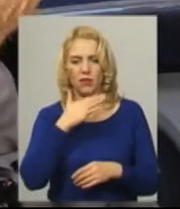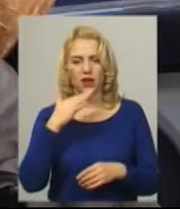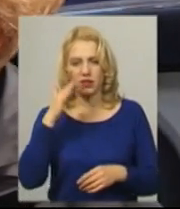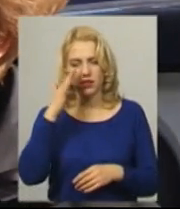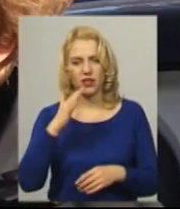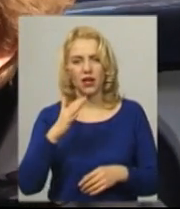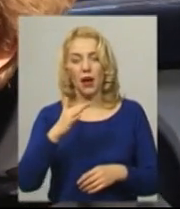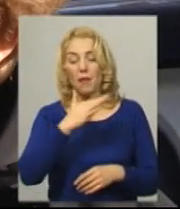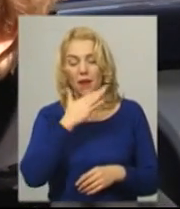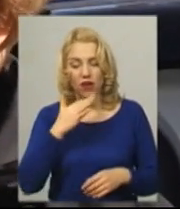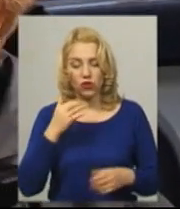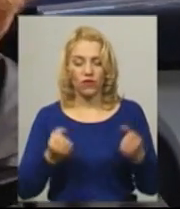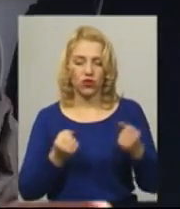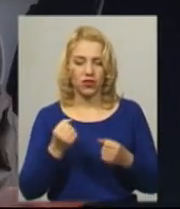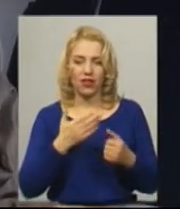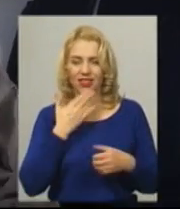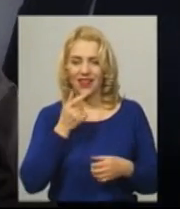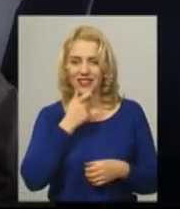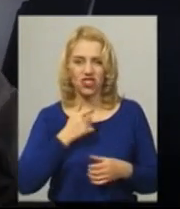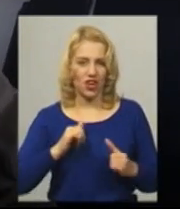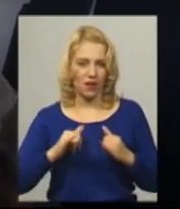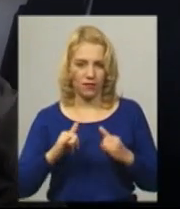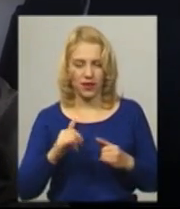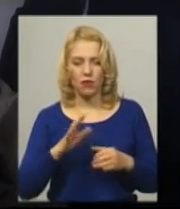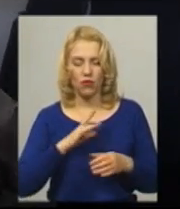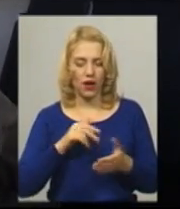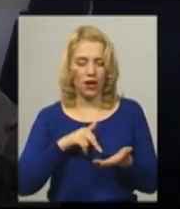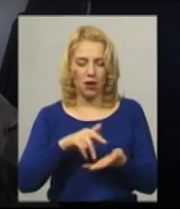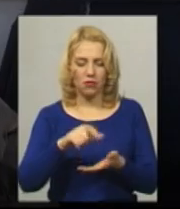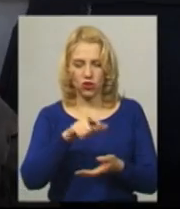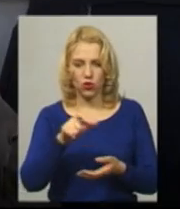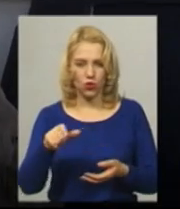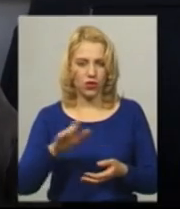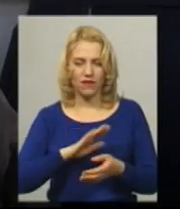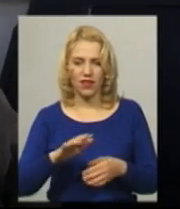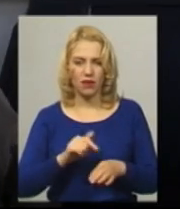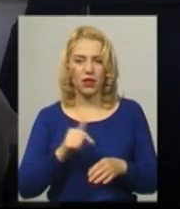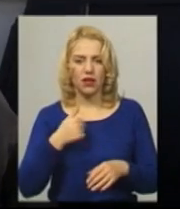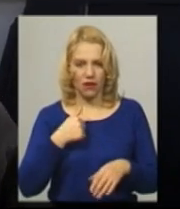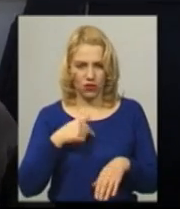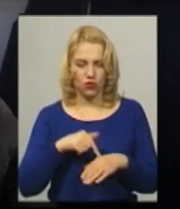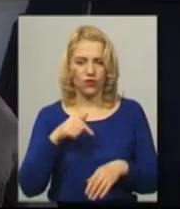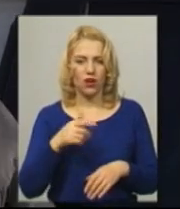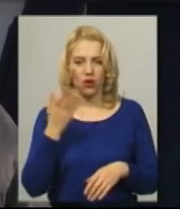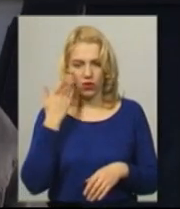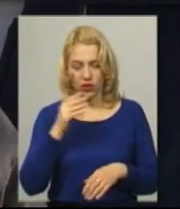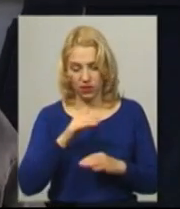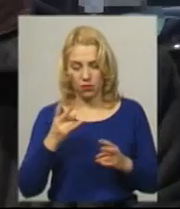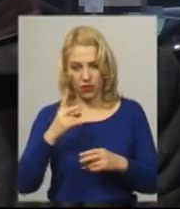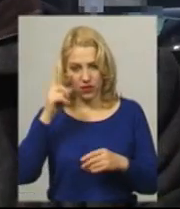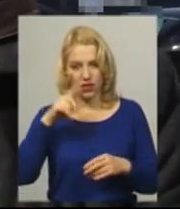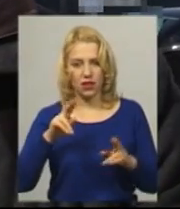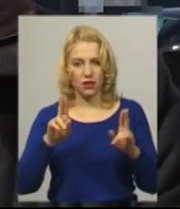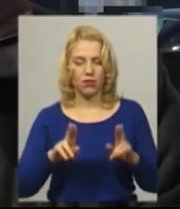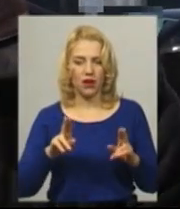Водії в Хмельницькому не дуже чамні. Буває, що пішоходів не пропускають. Я сама в ролі пішохода відчуваю на собі це. Діти самі мають знати правила.